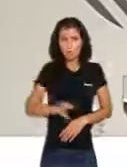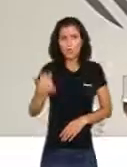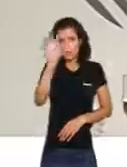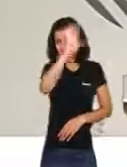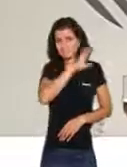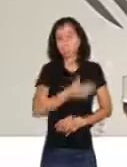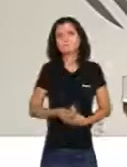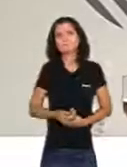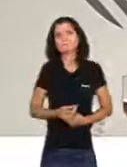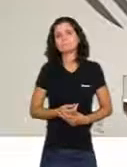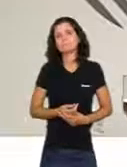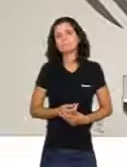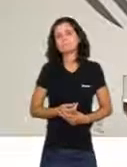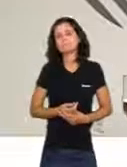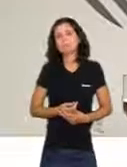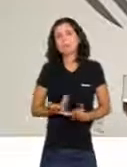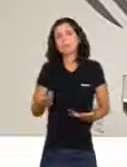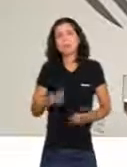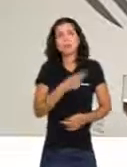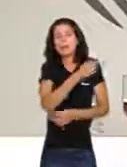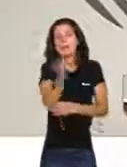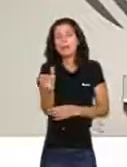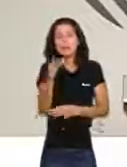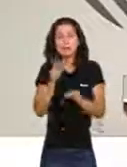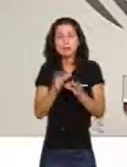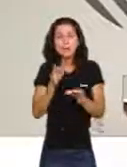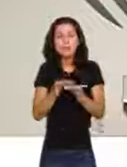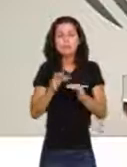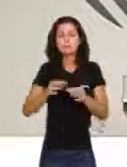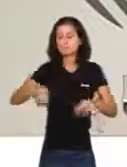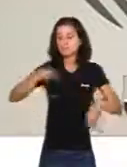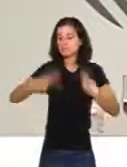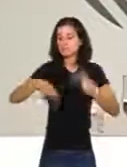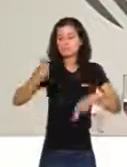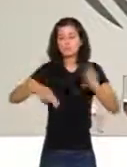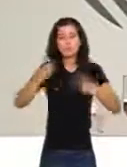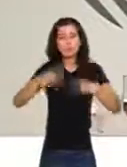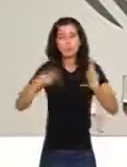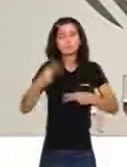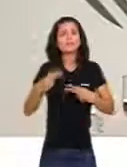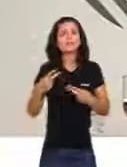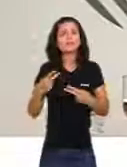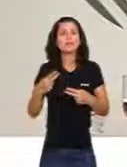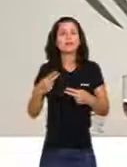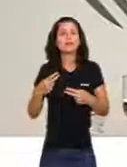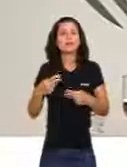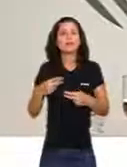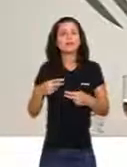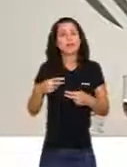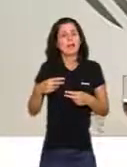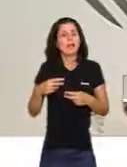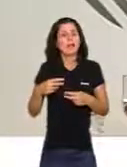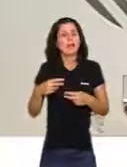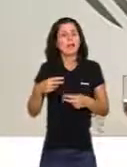al Voralla, al restaurant Ferraura, estupenda elecció, que és de la